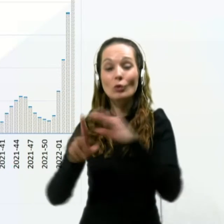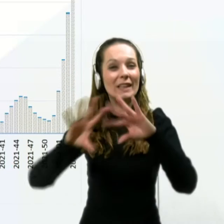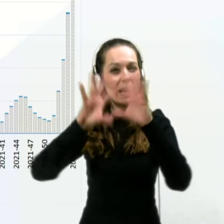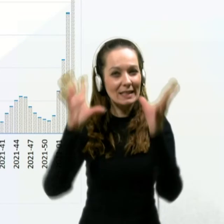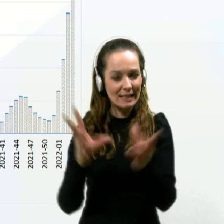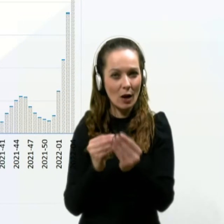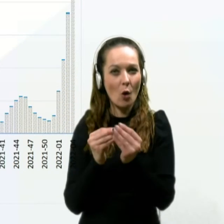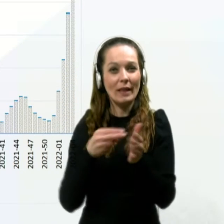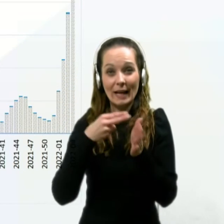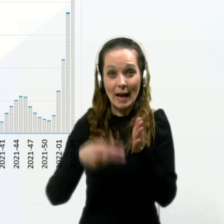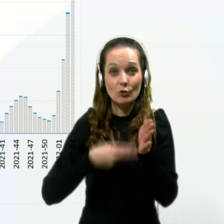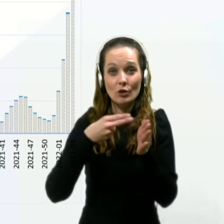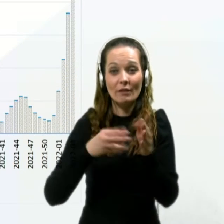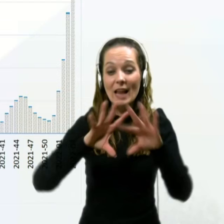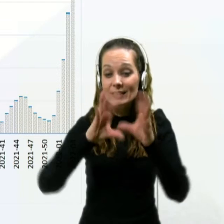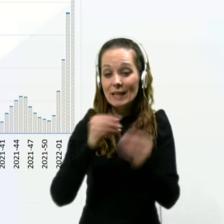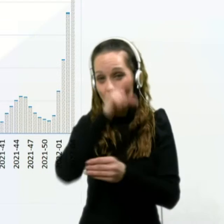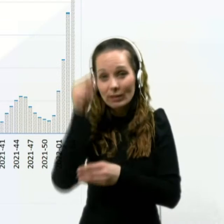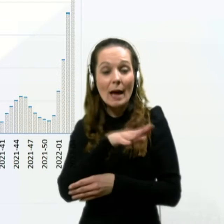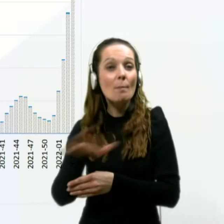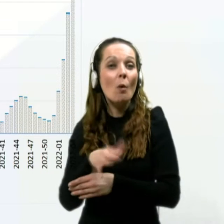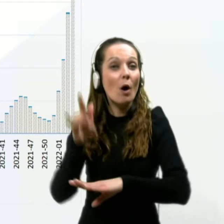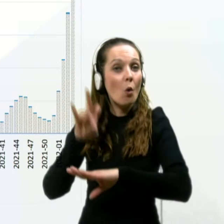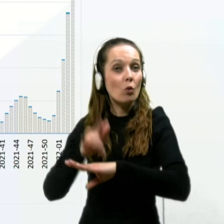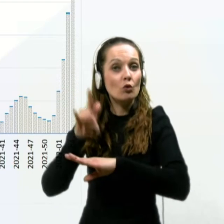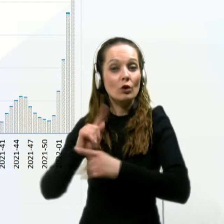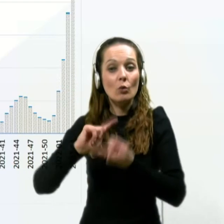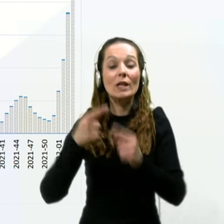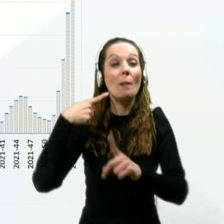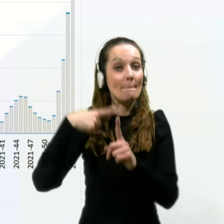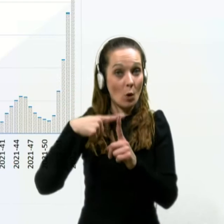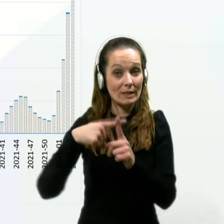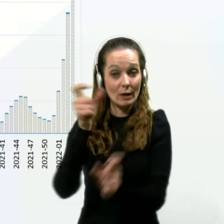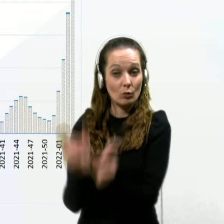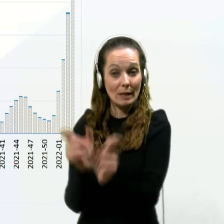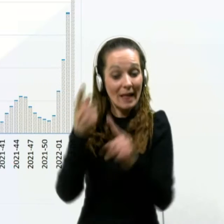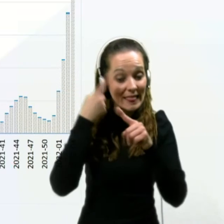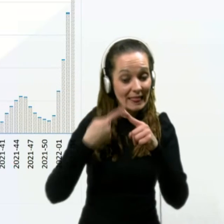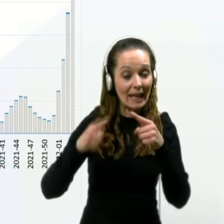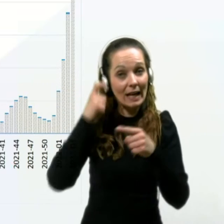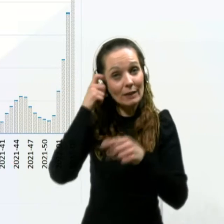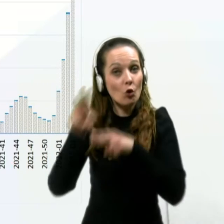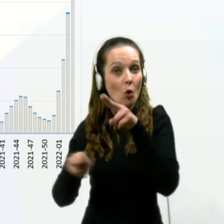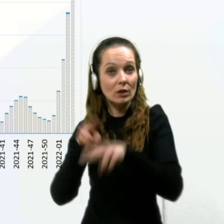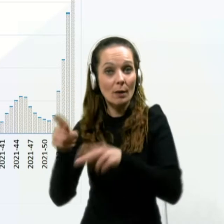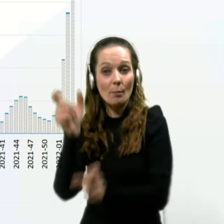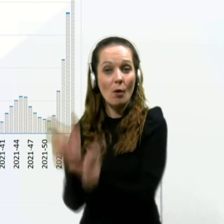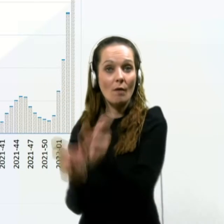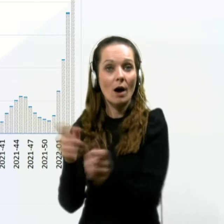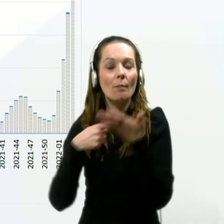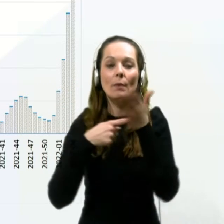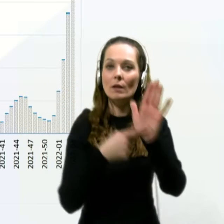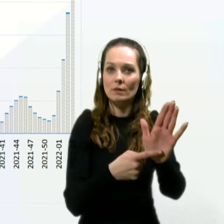ga števila celotne populacije v kuženih oziroma pozitivnih delež oskrbovancev predstavlja